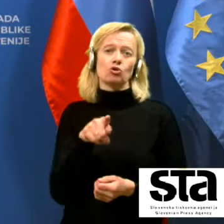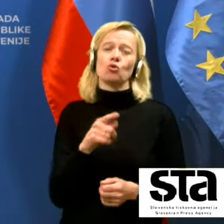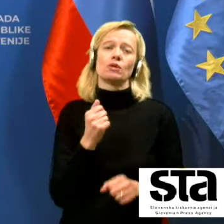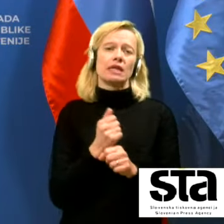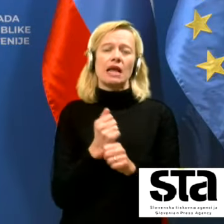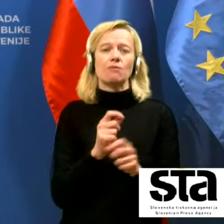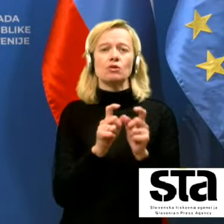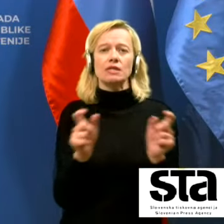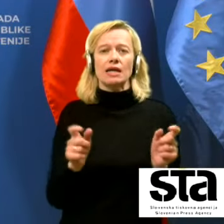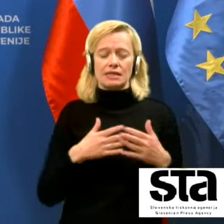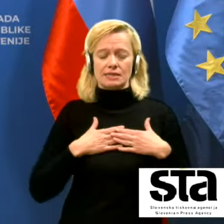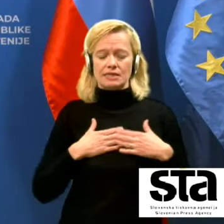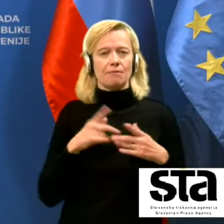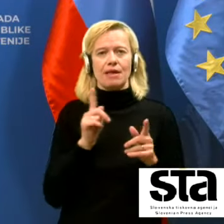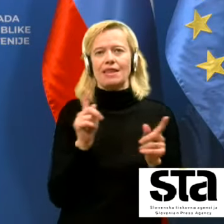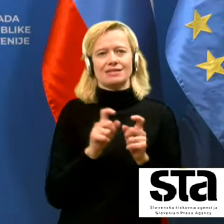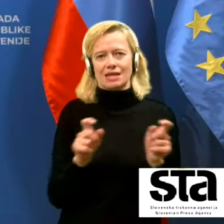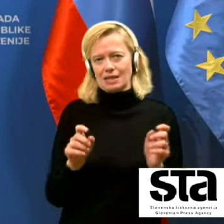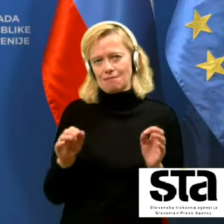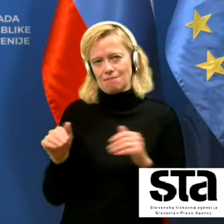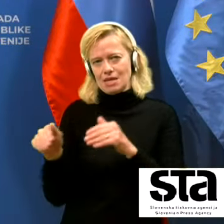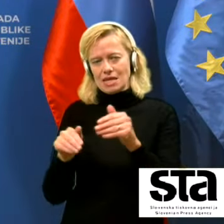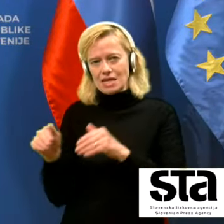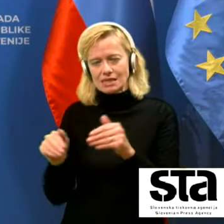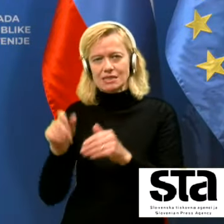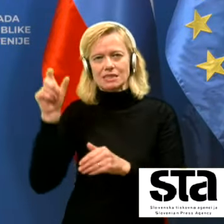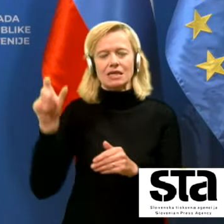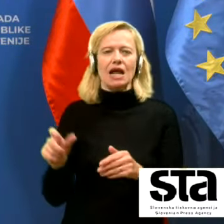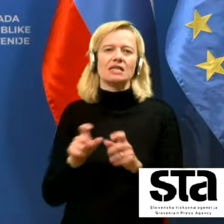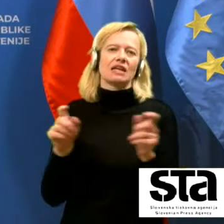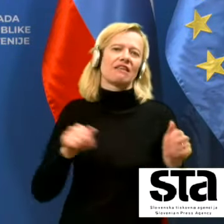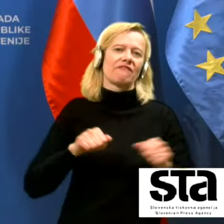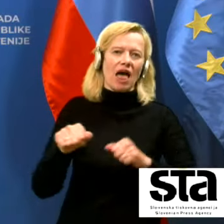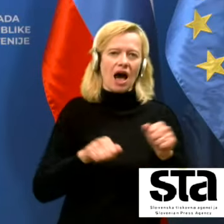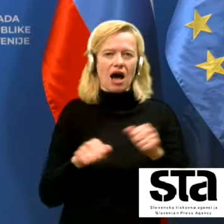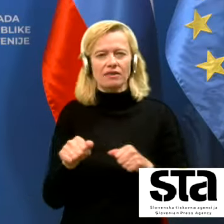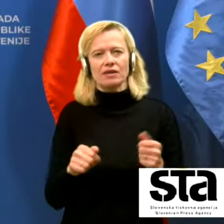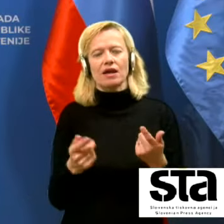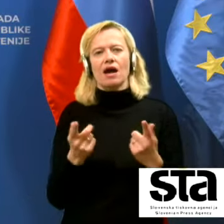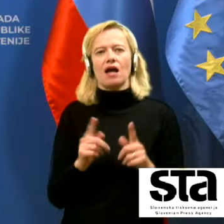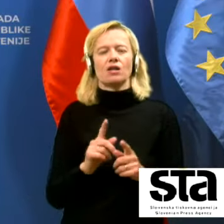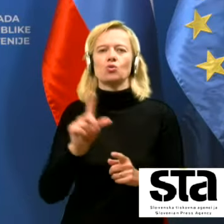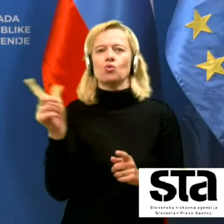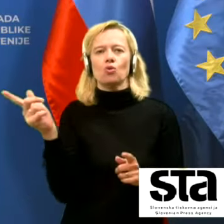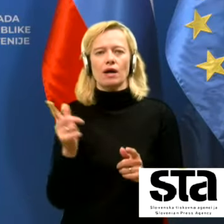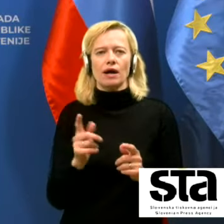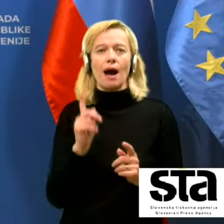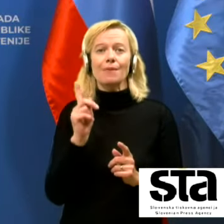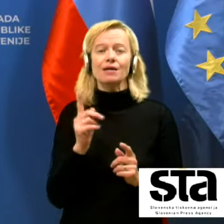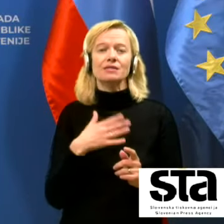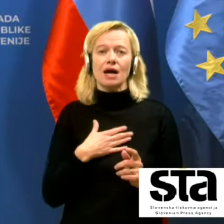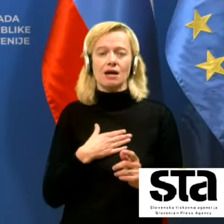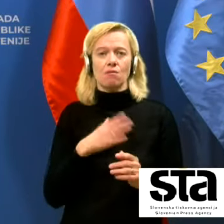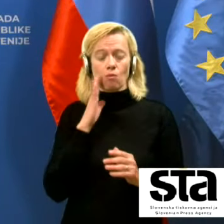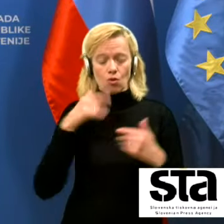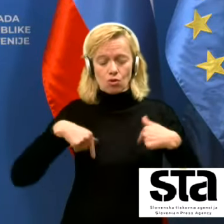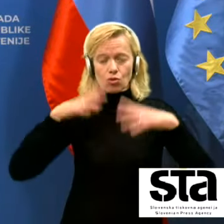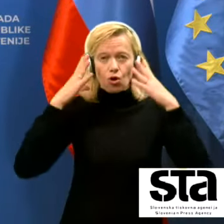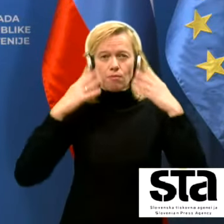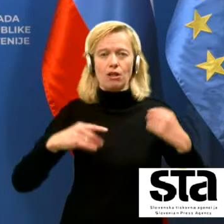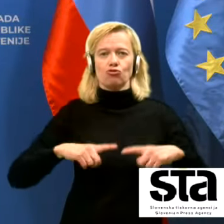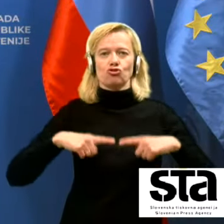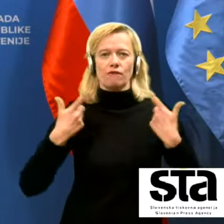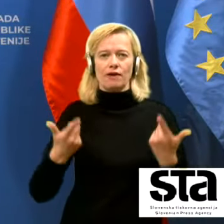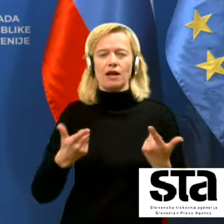zdravstvenega ministra, ne zaradi vlade, ne zaradi kogarkoli drugega, ampak za to, da bomo normalno živeli, da bodo šli v otroci v